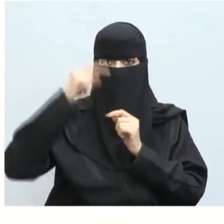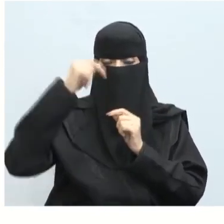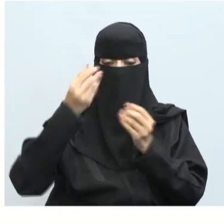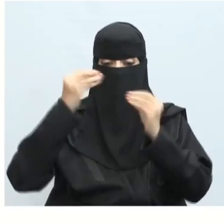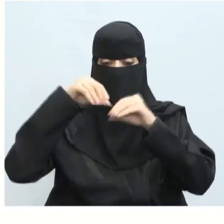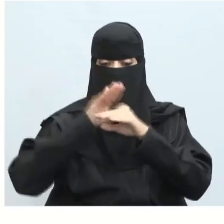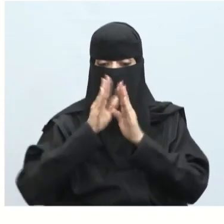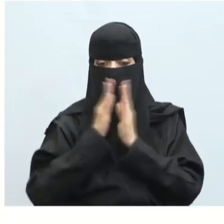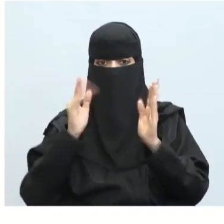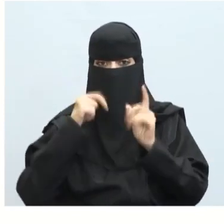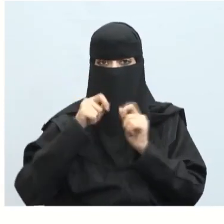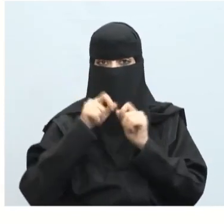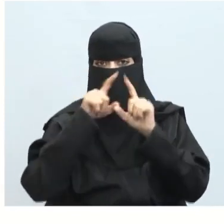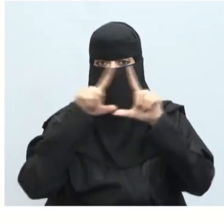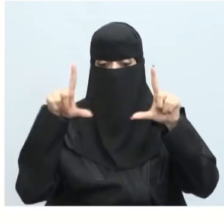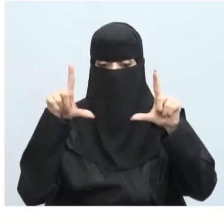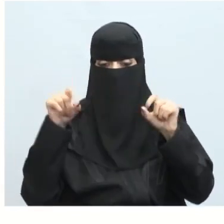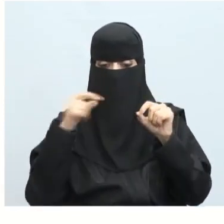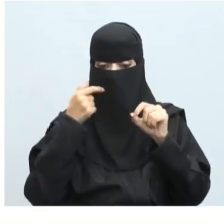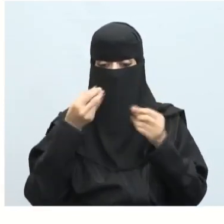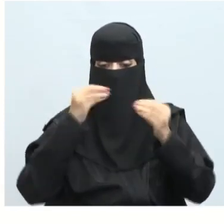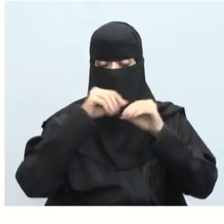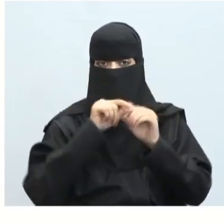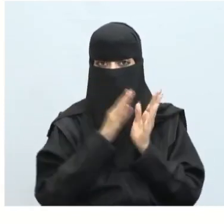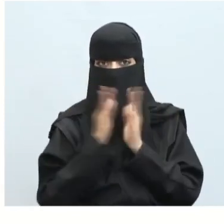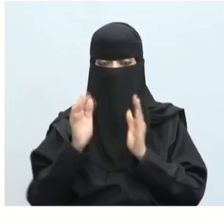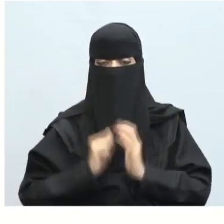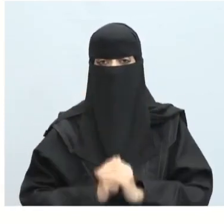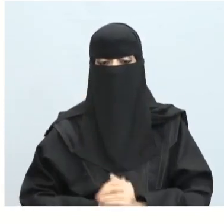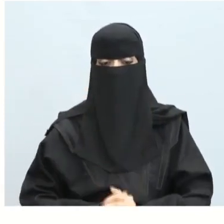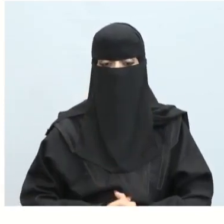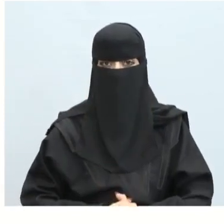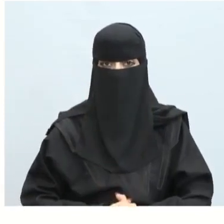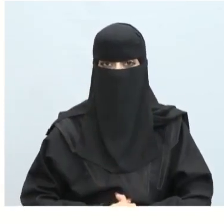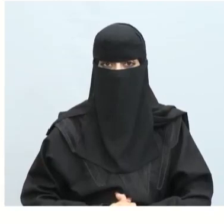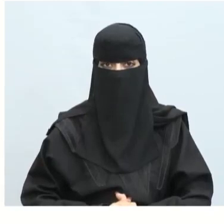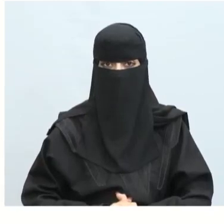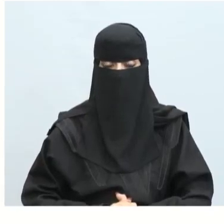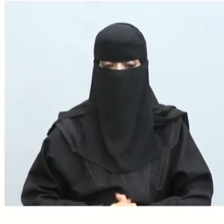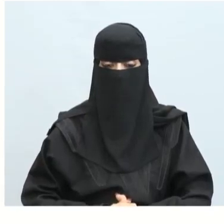تعبئة المساحة والوذي أيضاً إلى تعبئة المساحة بهذا الشكل